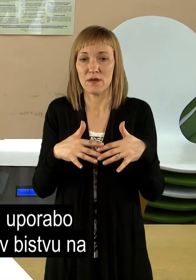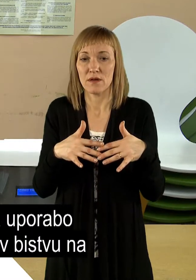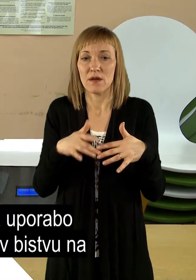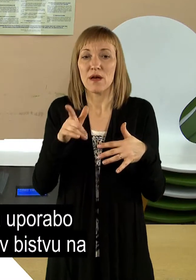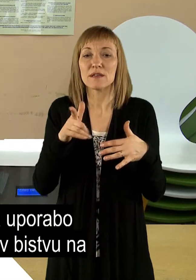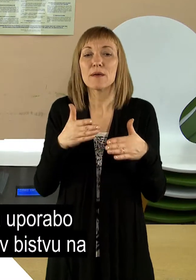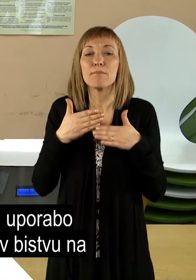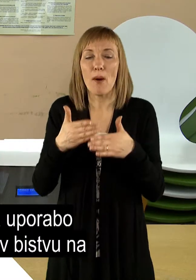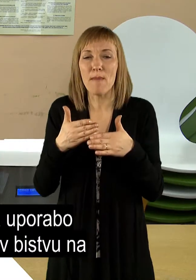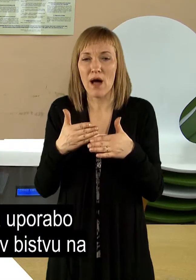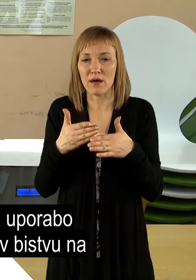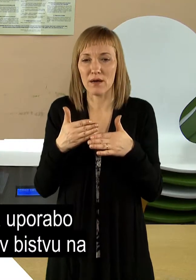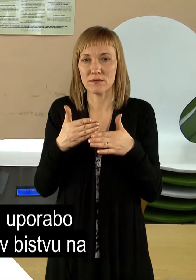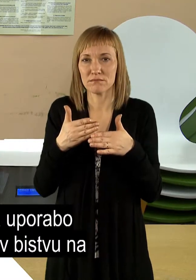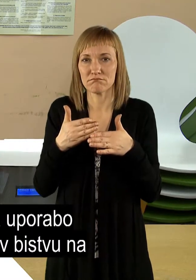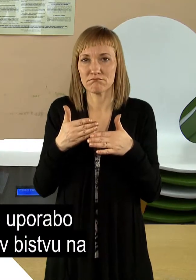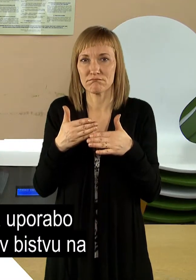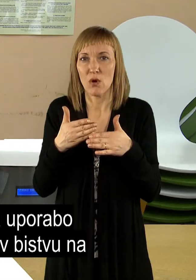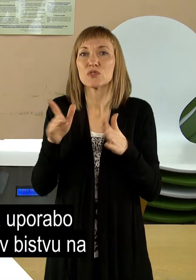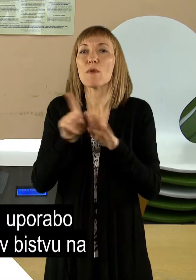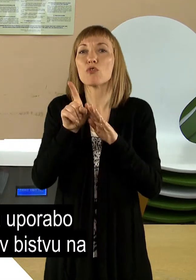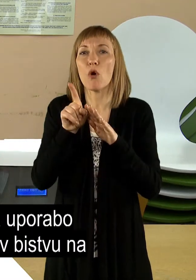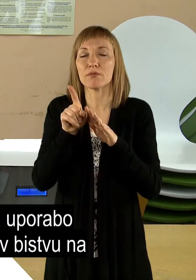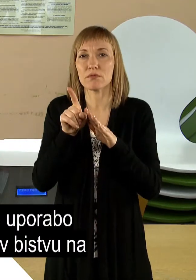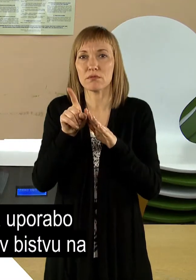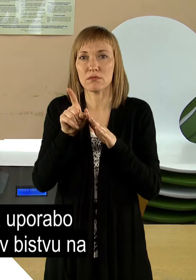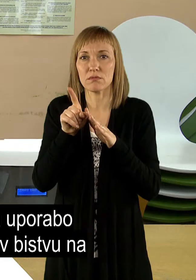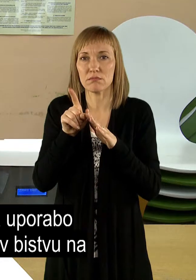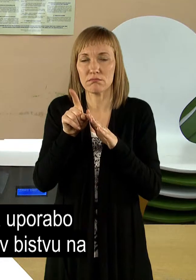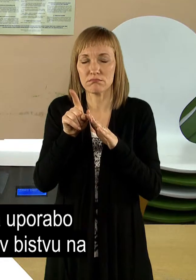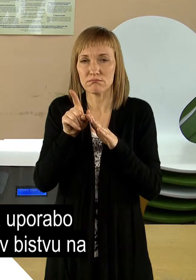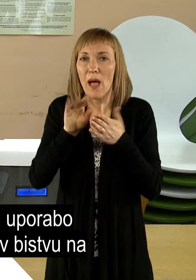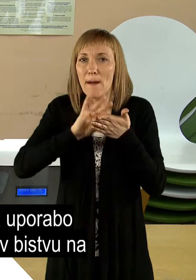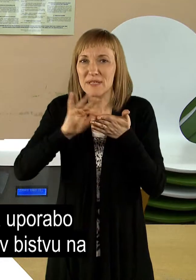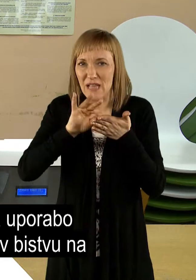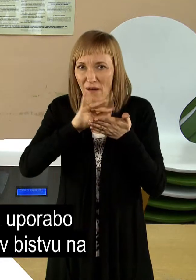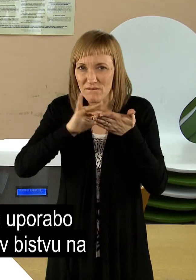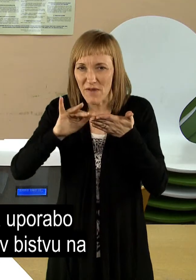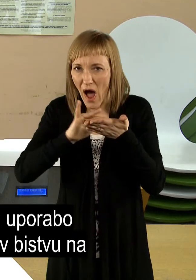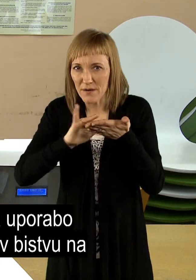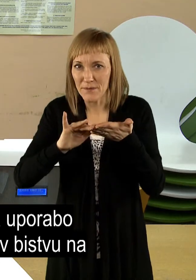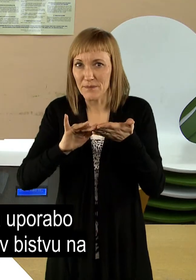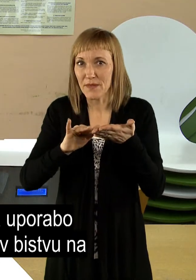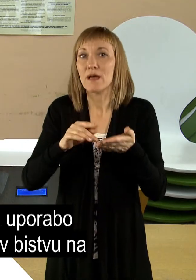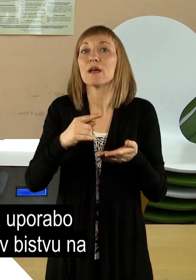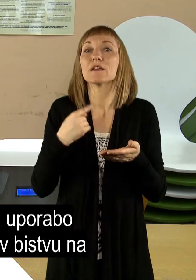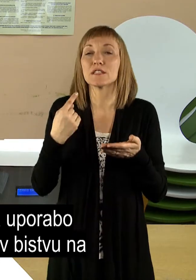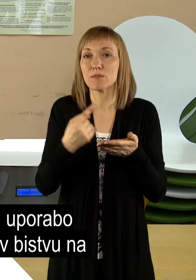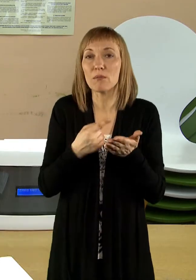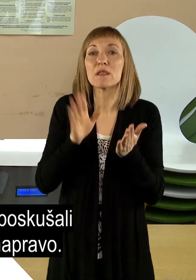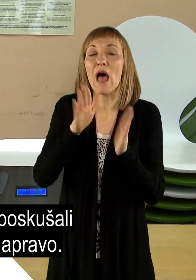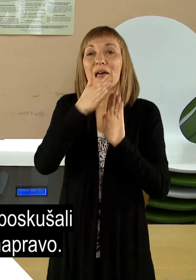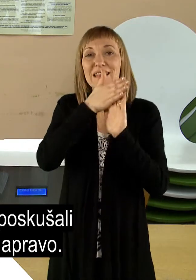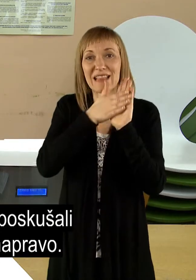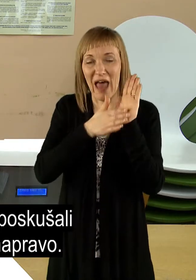ki simulira v bistvu uporabo te dalgeranove pisave, kjer smo v